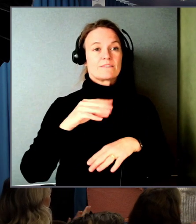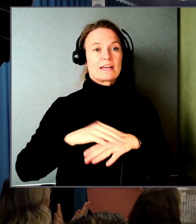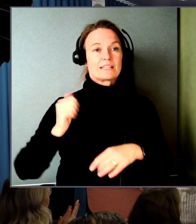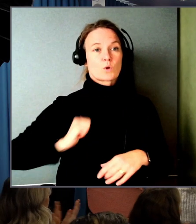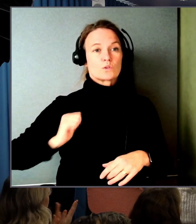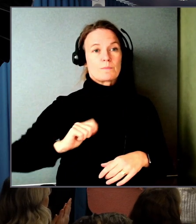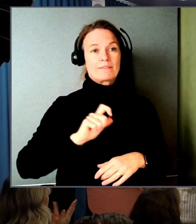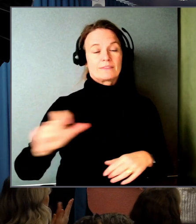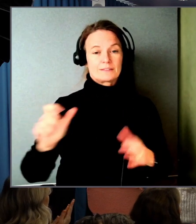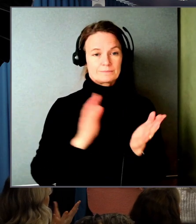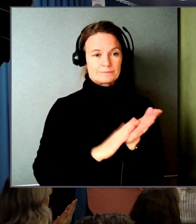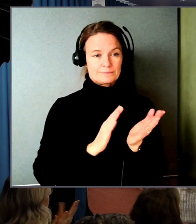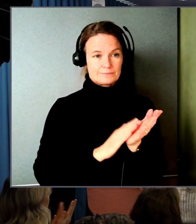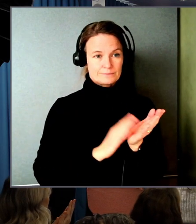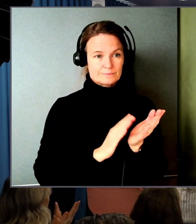Applåder.